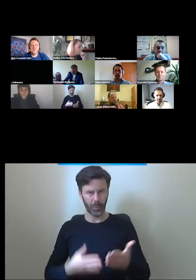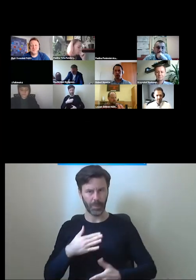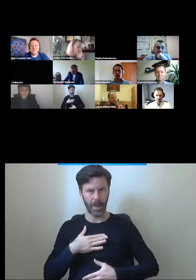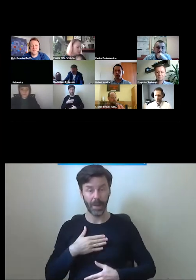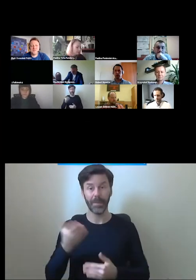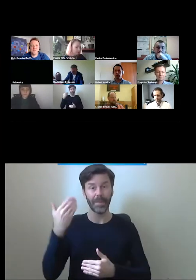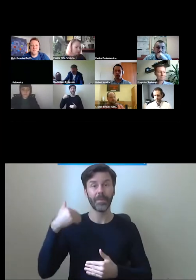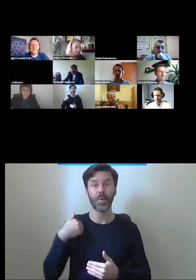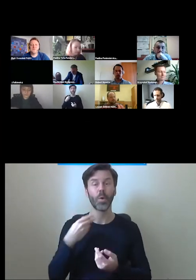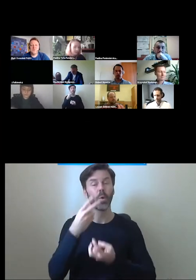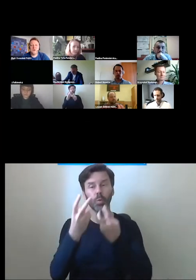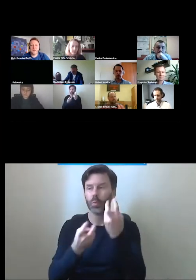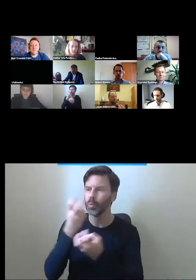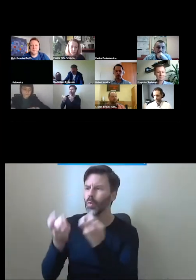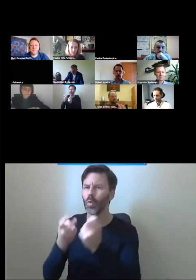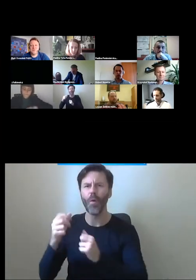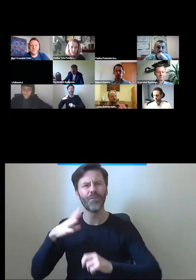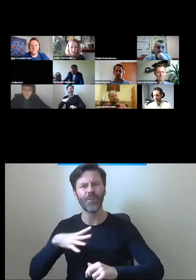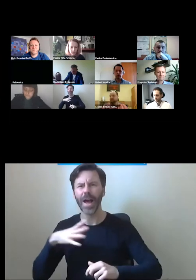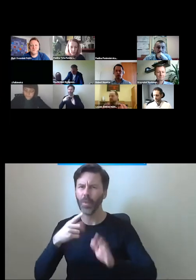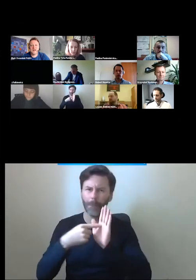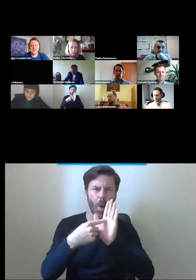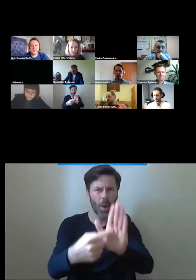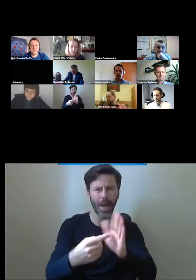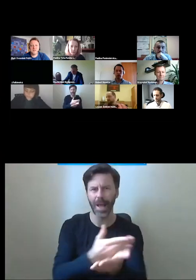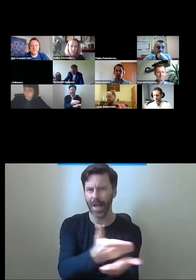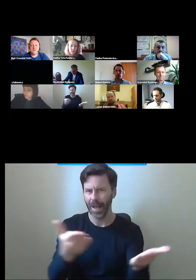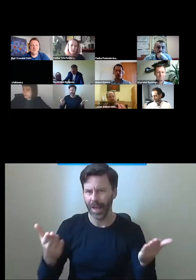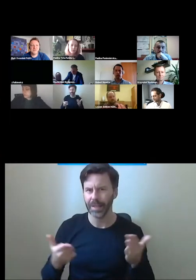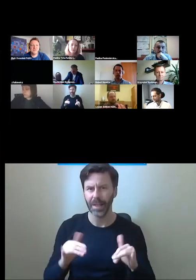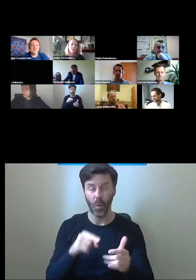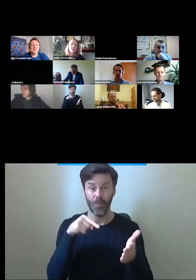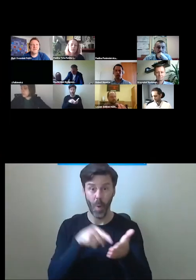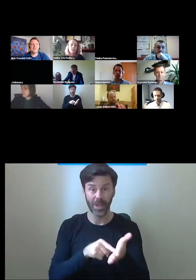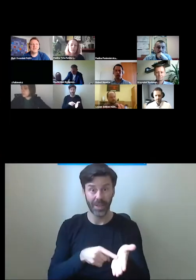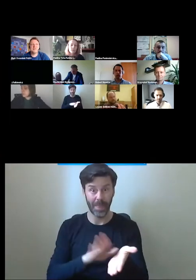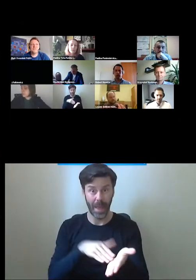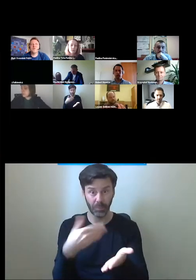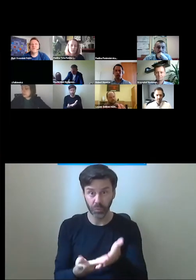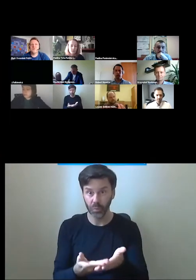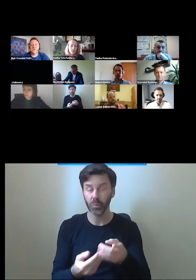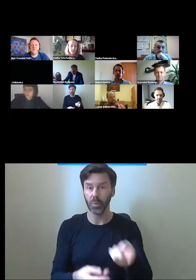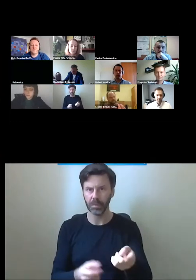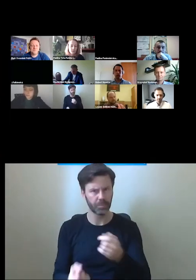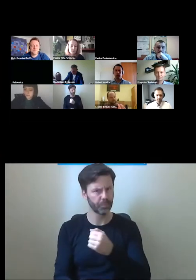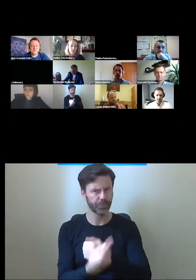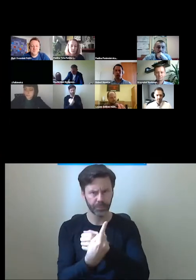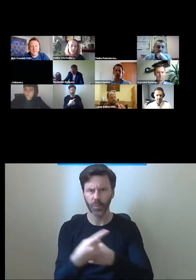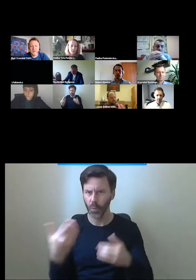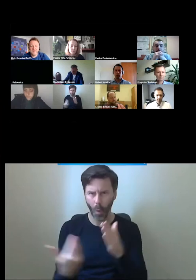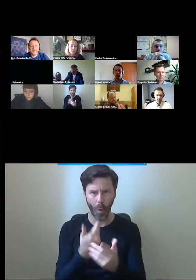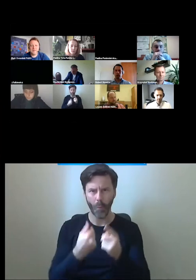czegoś, co warto byłoby pokazać i warto byłoby wskazać jako rzecz jednak nietypową, nową,